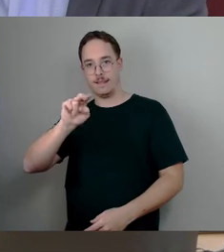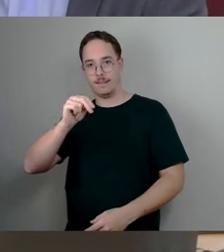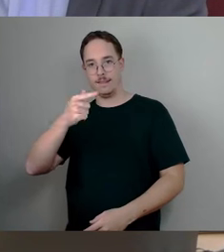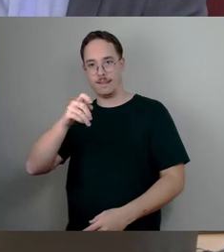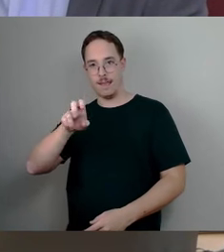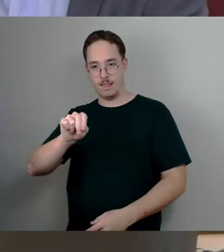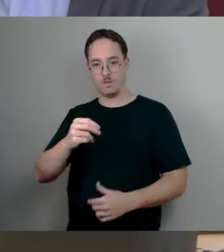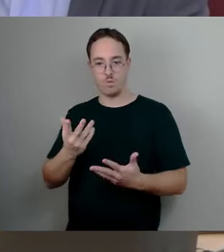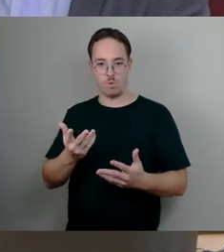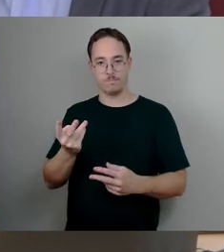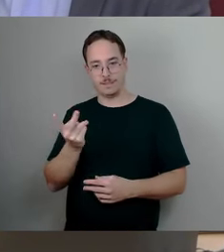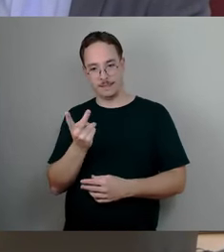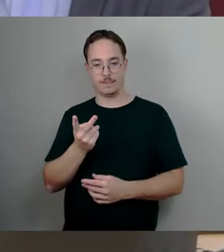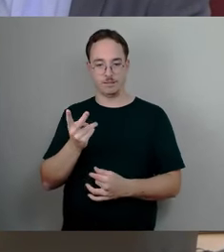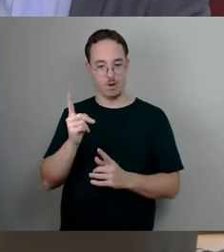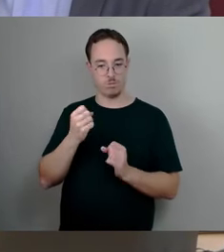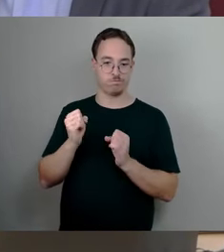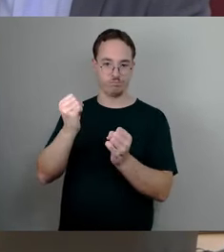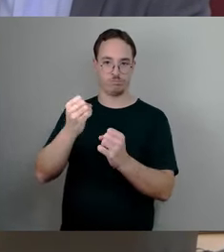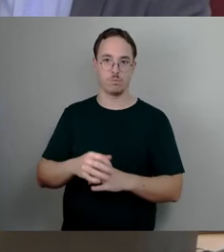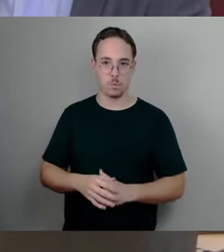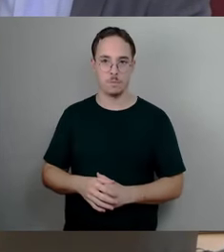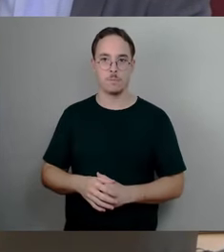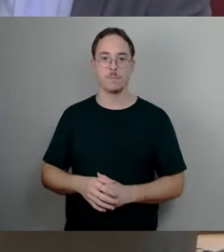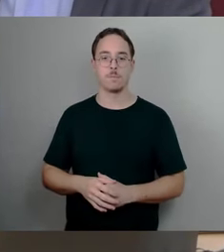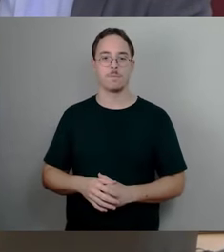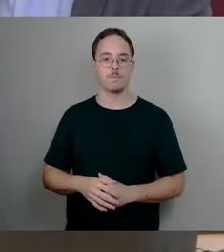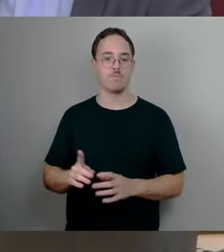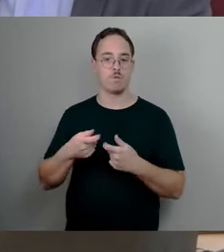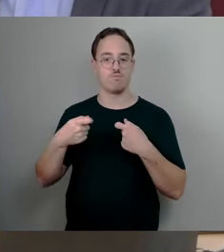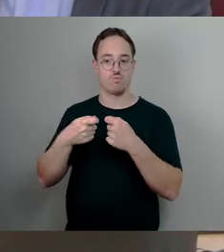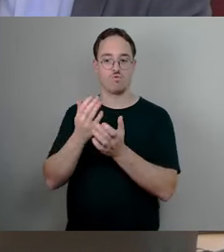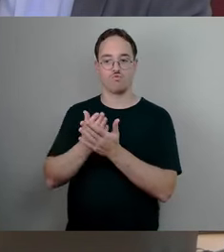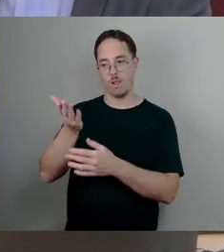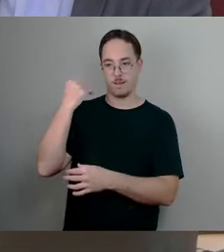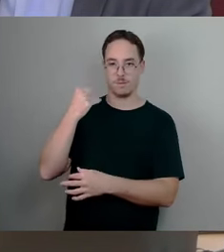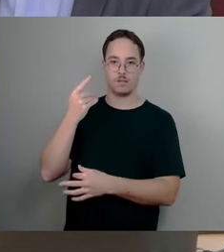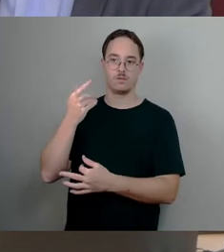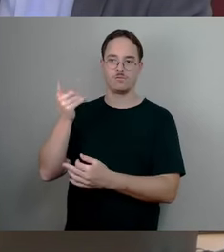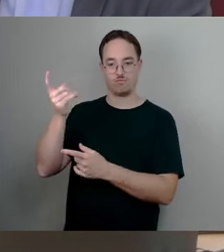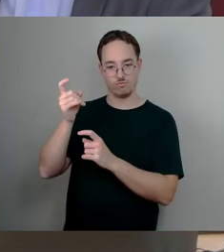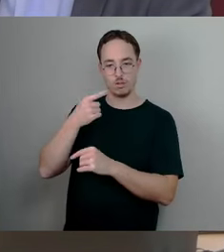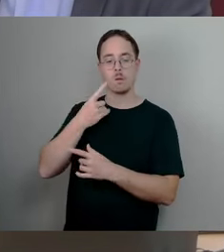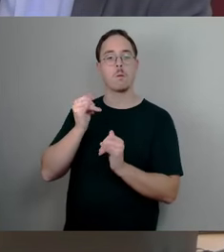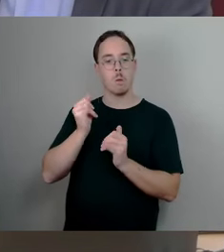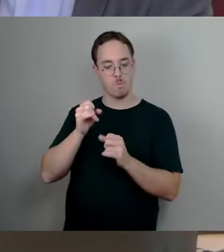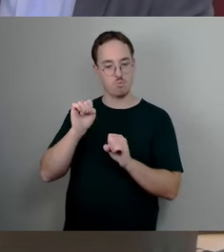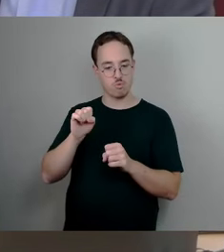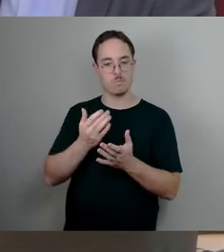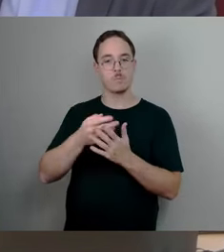Bundes ermöglicht worden ist für die wissenschaftliche Auseinandersetzung und